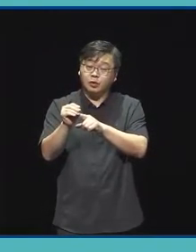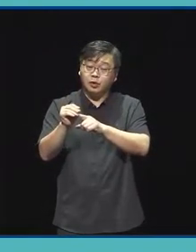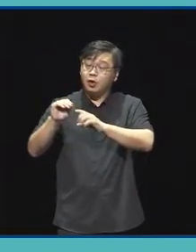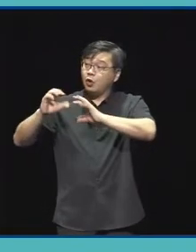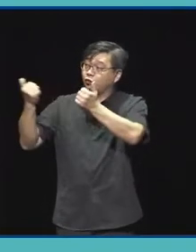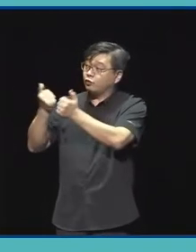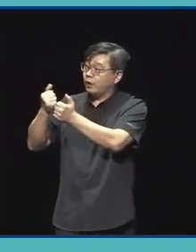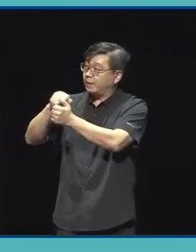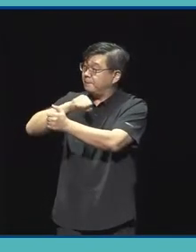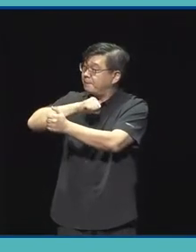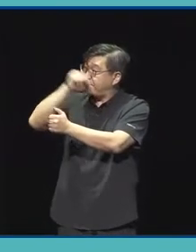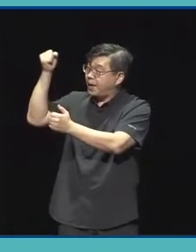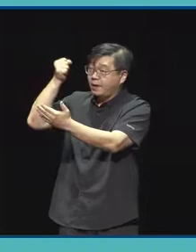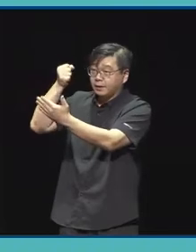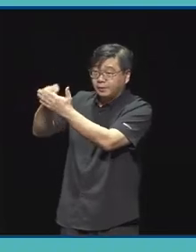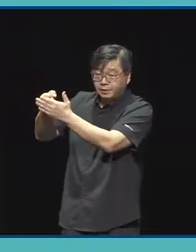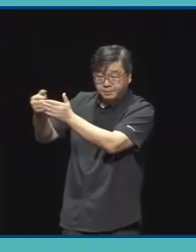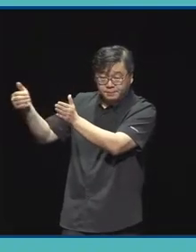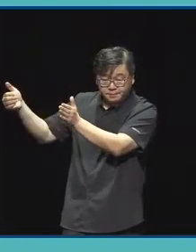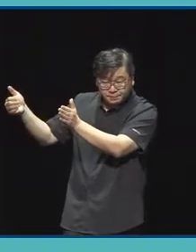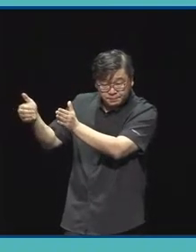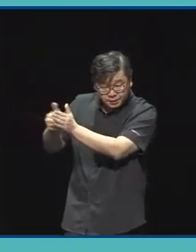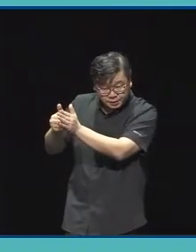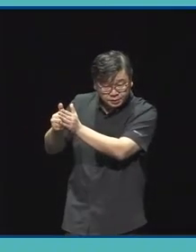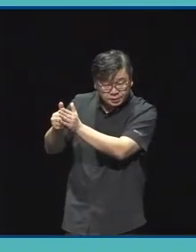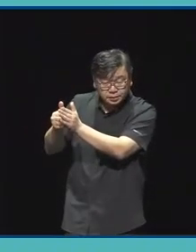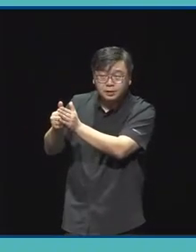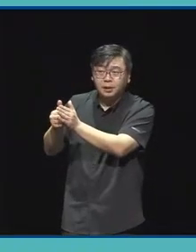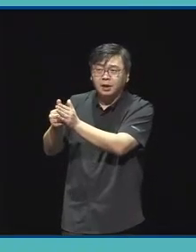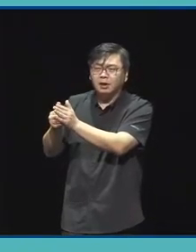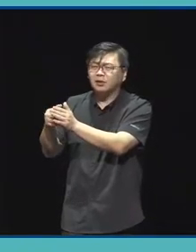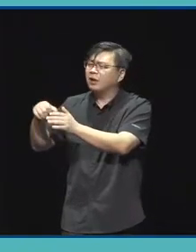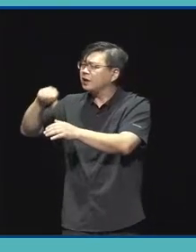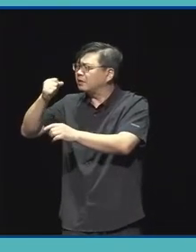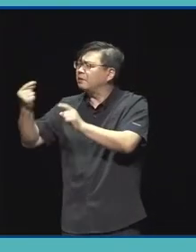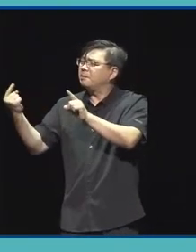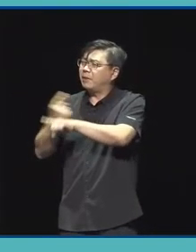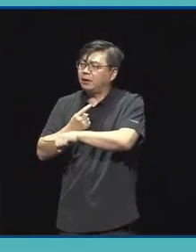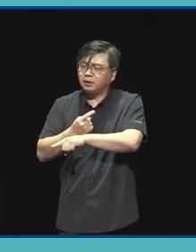최종 통과가 됐을 경우를 예상하는 예정이고 변동이 가능합니다